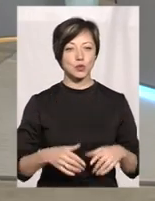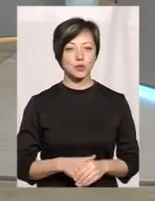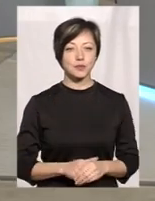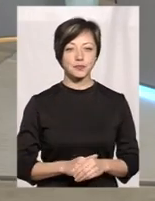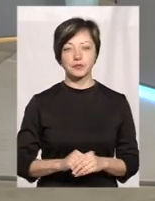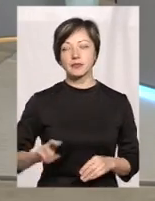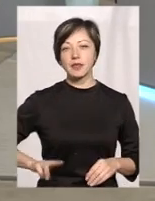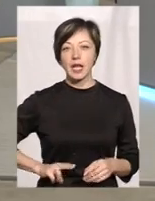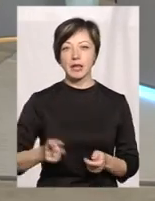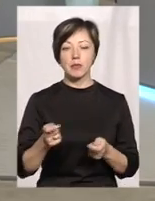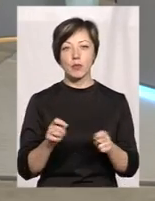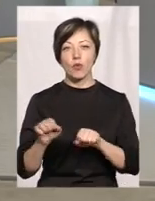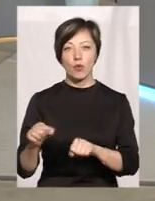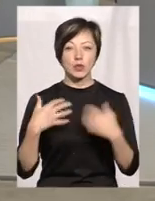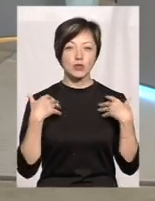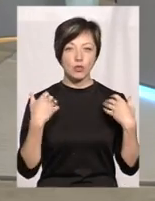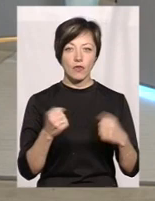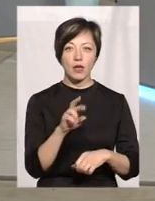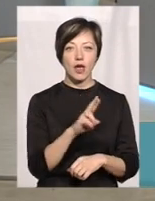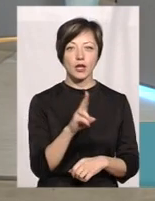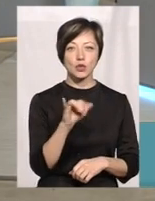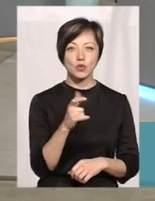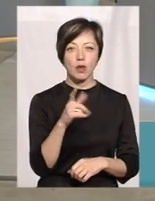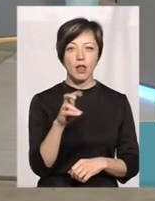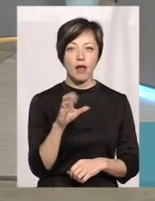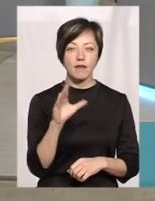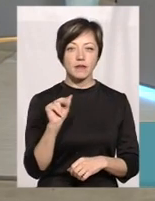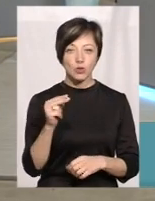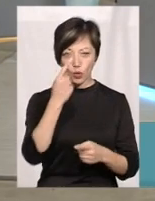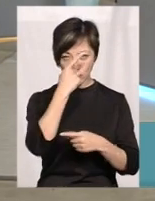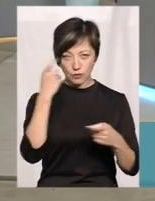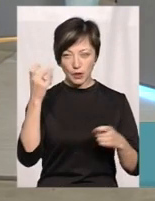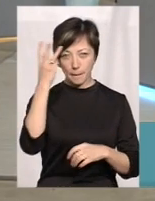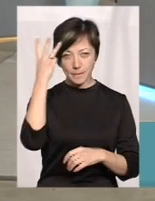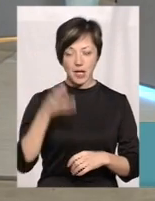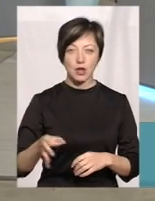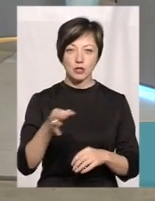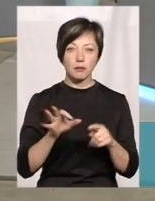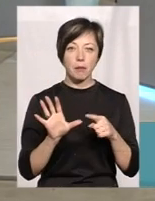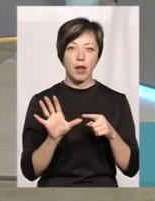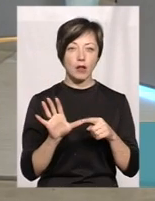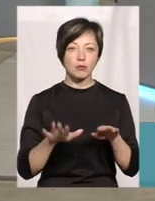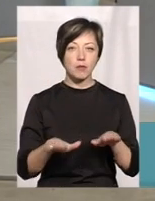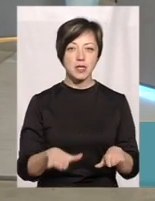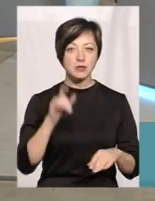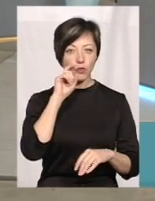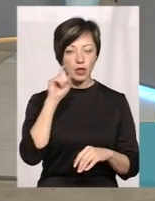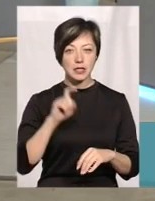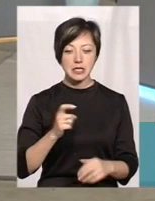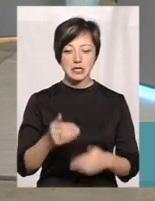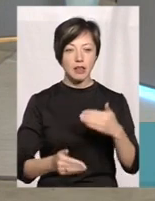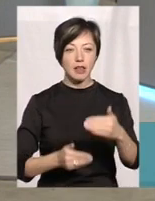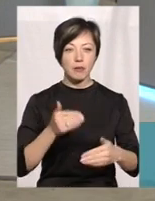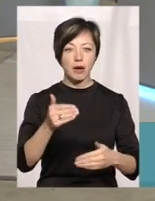Директор Департаменту охорони здоров'я Яків Цуглевич сьогодні озвучив, що Хмельниччина на п'ятому місці в Україні за